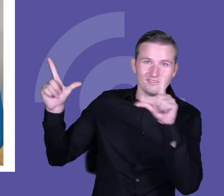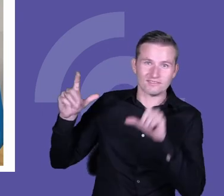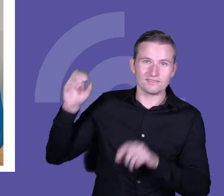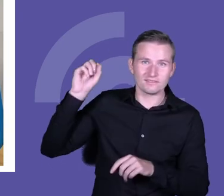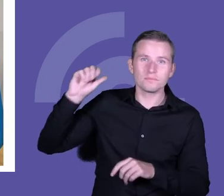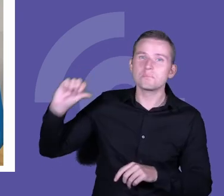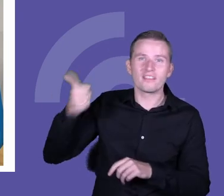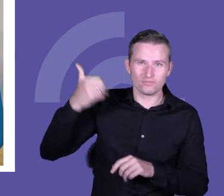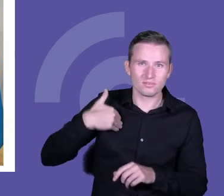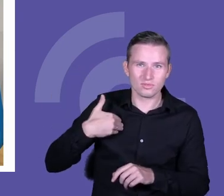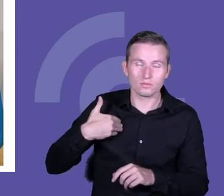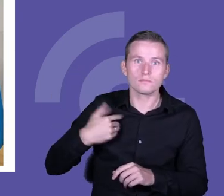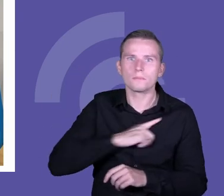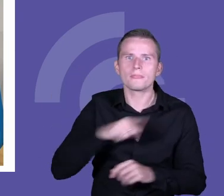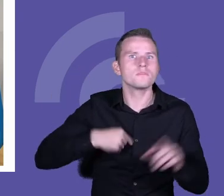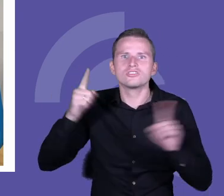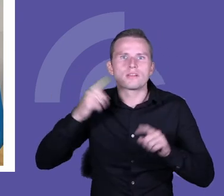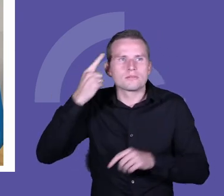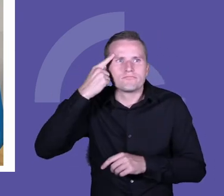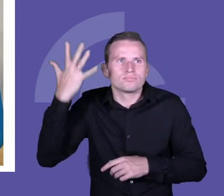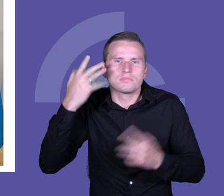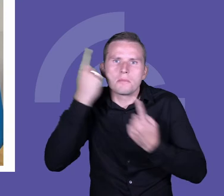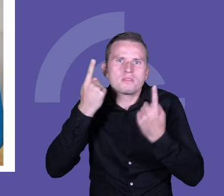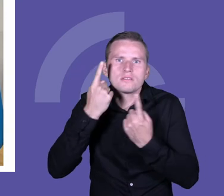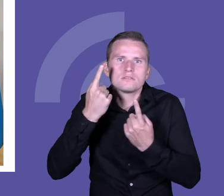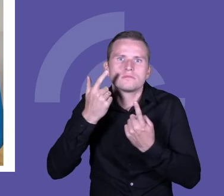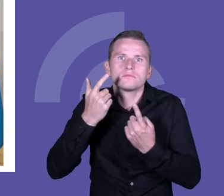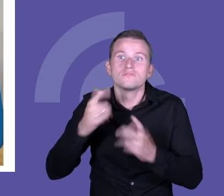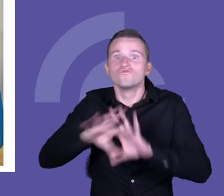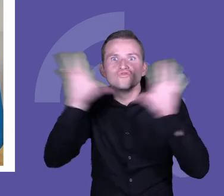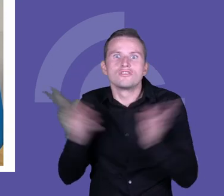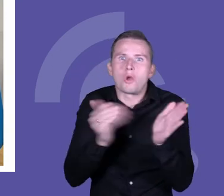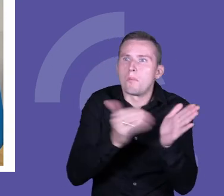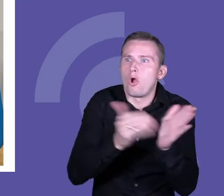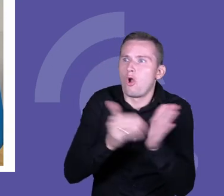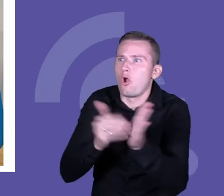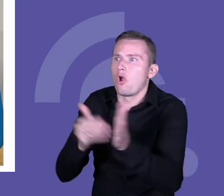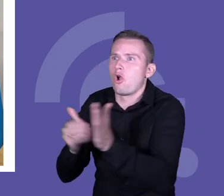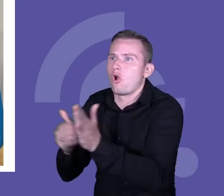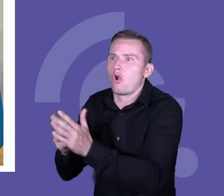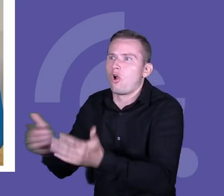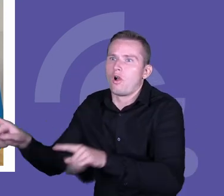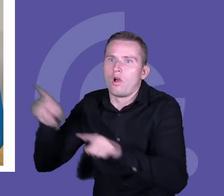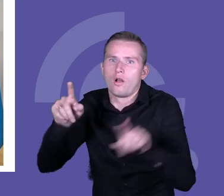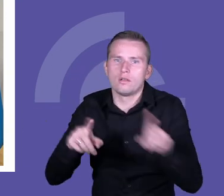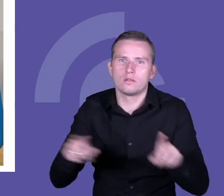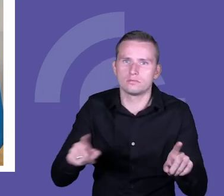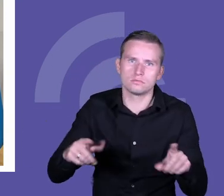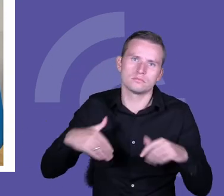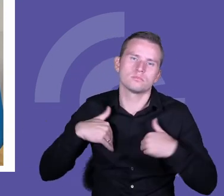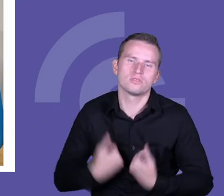powoduje, że my często nie zastanawiamy się, czy wszystko jest potrzebne. Jeżeli chcemy przewodzić ludziom zadbać o ich